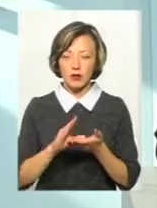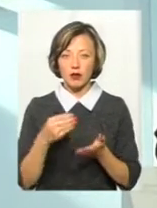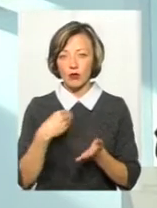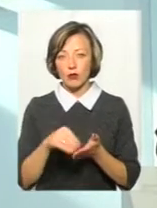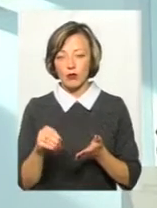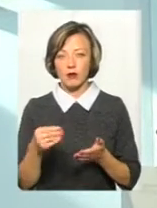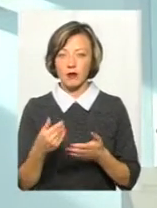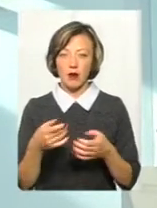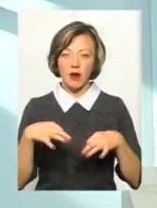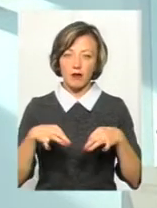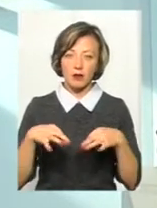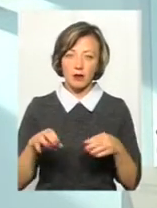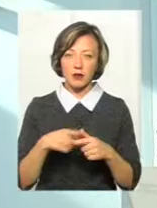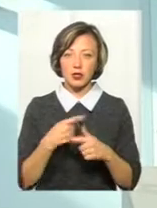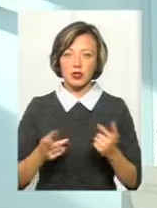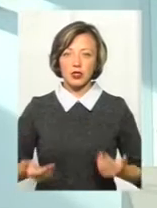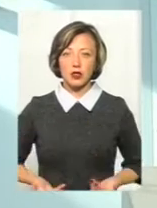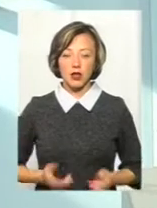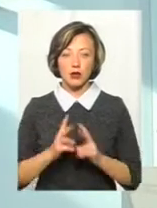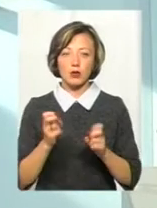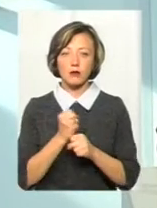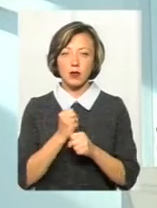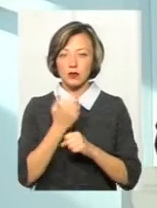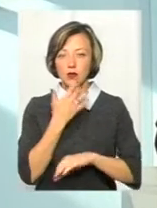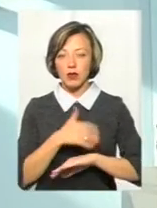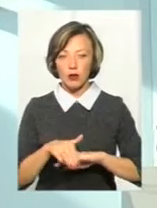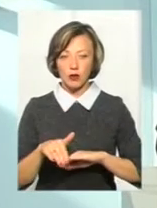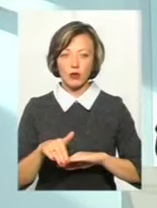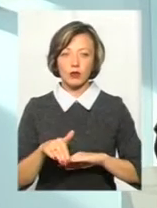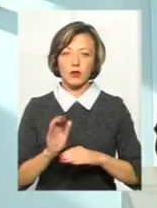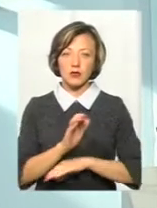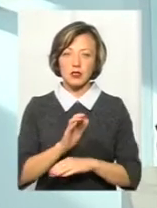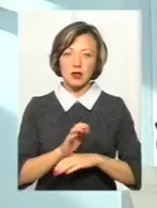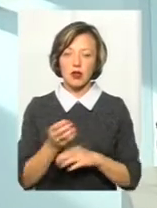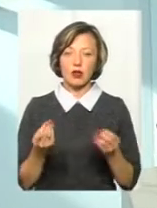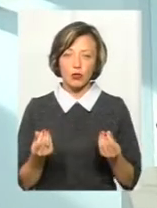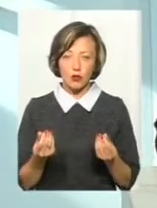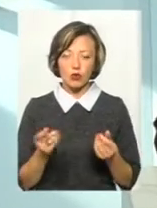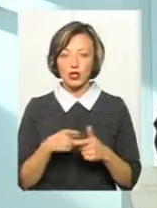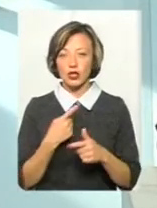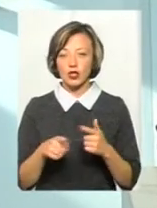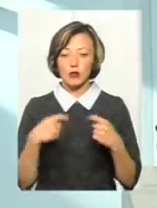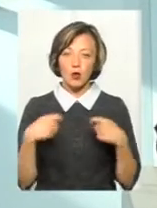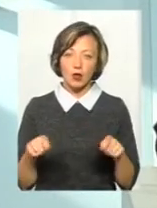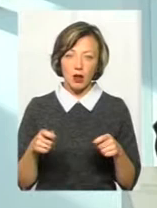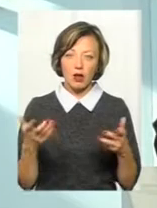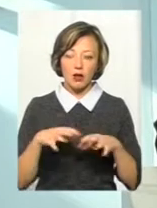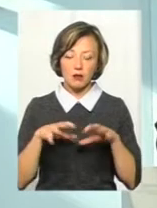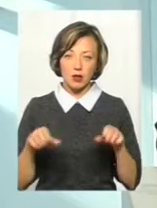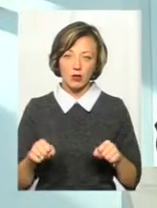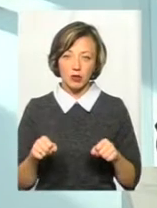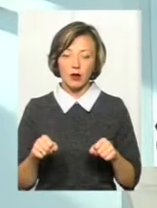автомобіля чи житла, хтось працює за кордоном, висилають гроші, чи ми щось продали, якесь майно.